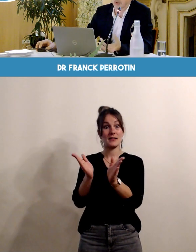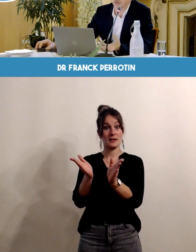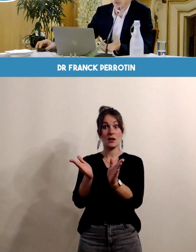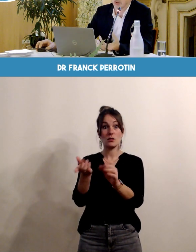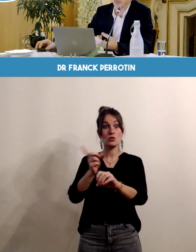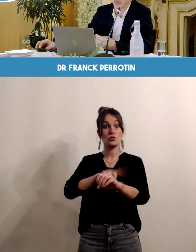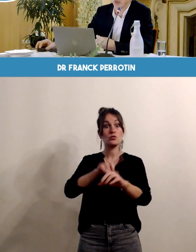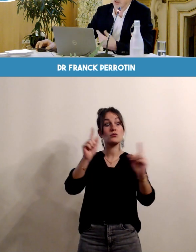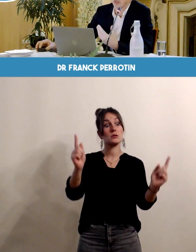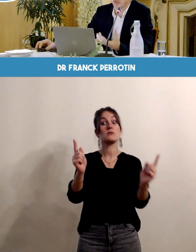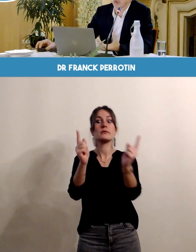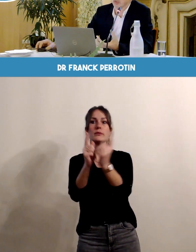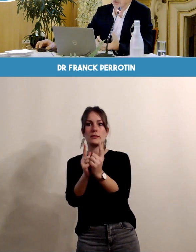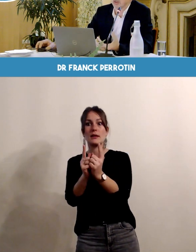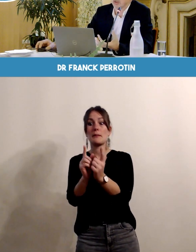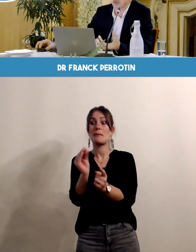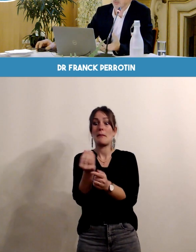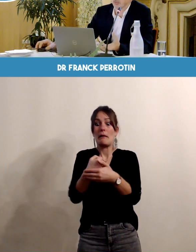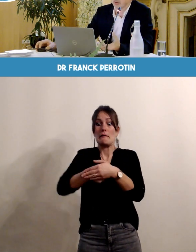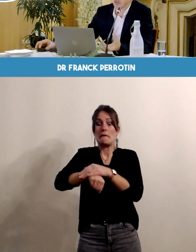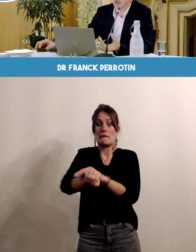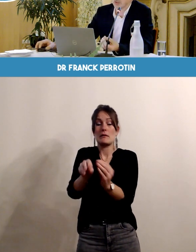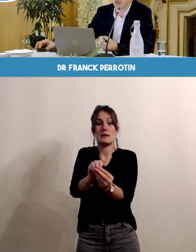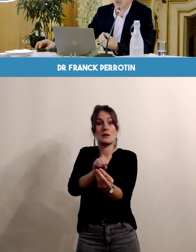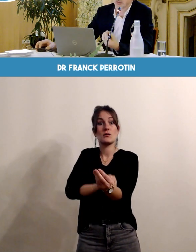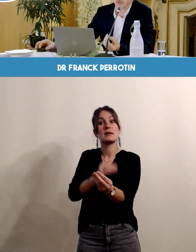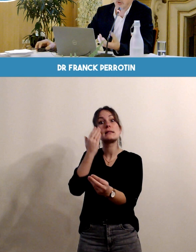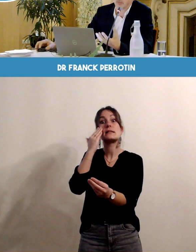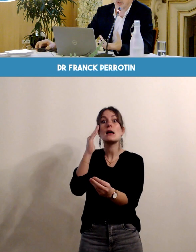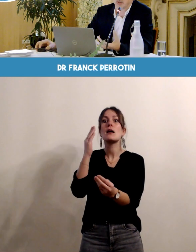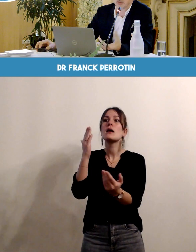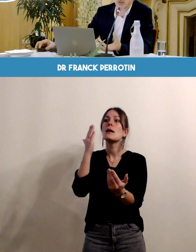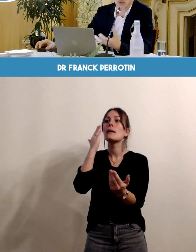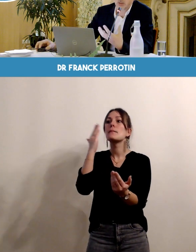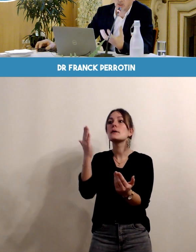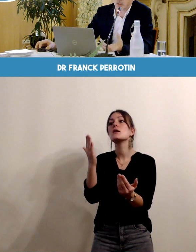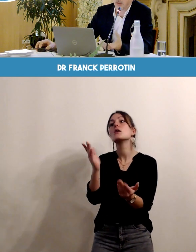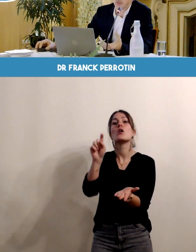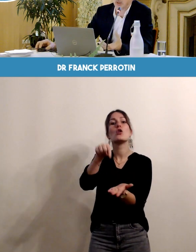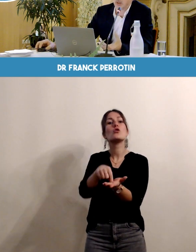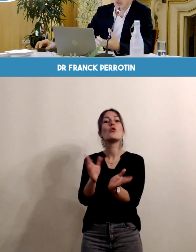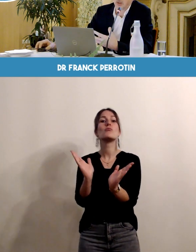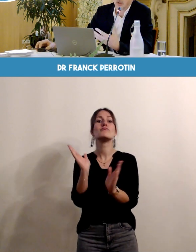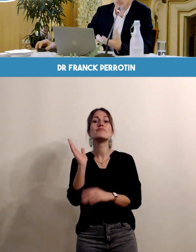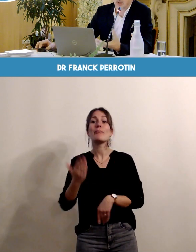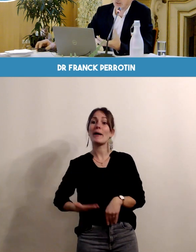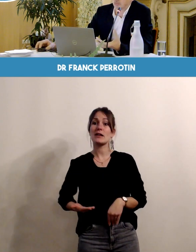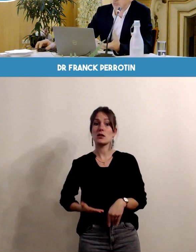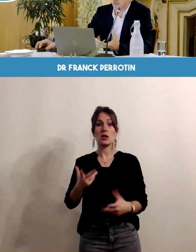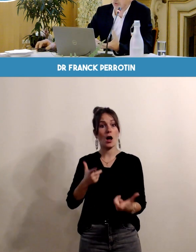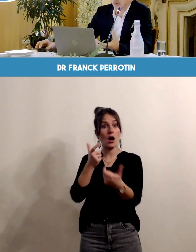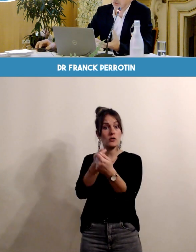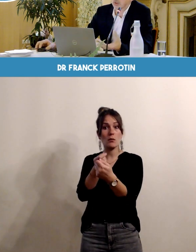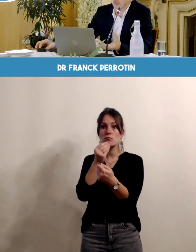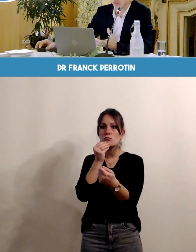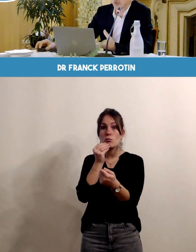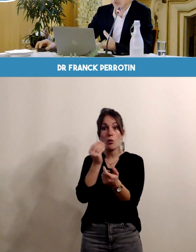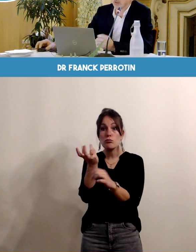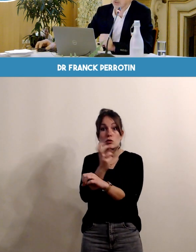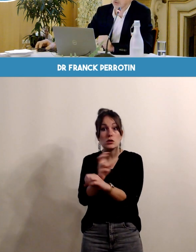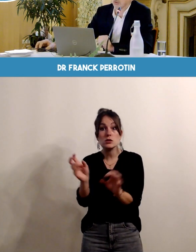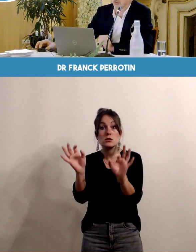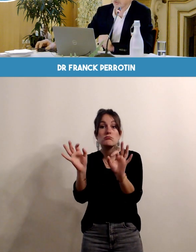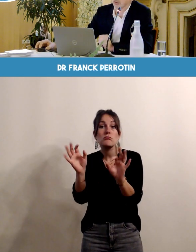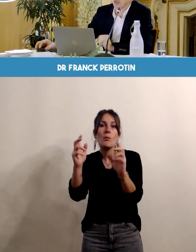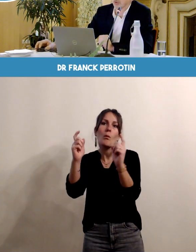charge le prématuré puisque la naissance d'un prématuré si elle se fait en maternité qui est adaptée et bien il y a beaucoup moins de risques que